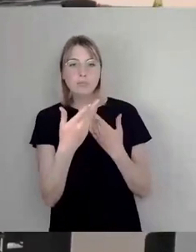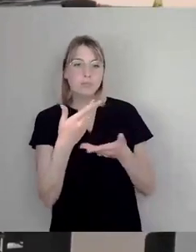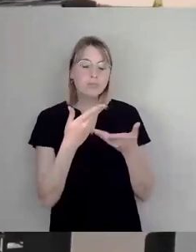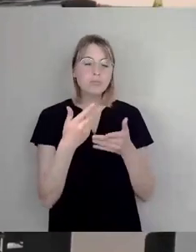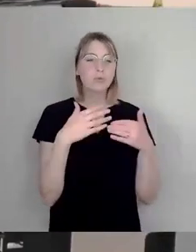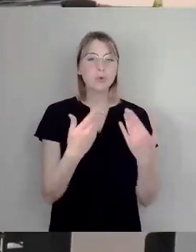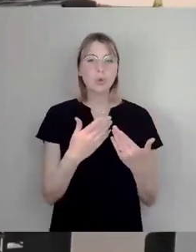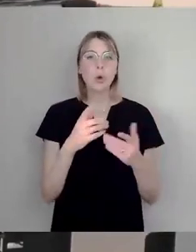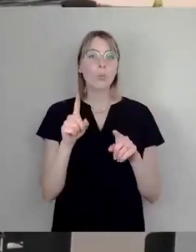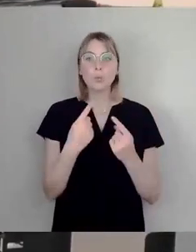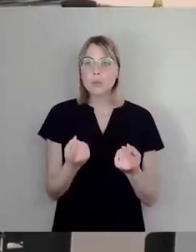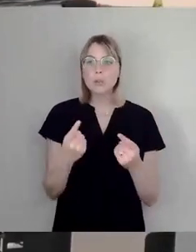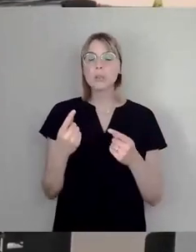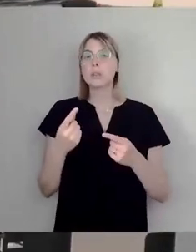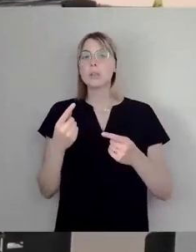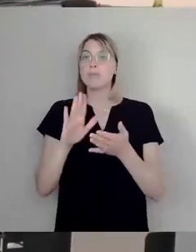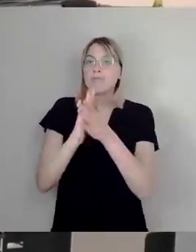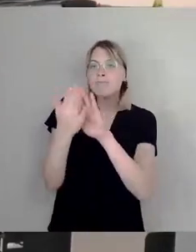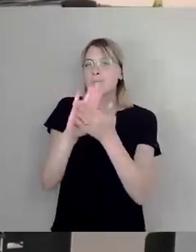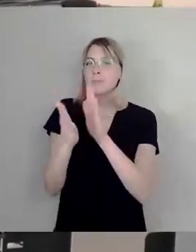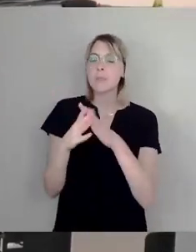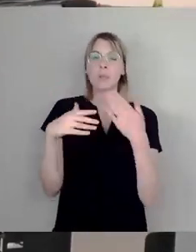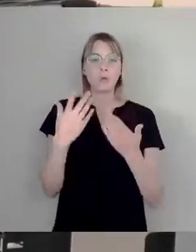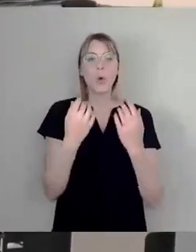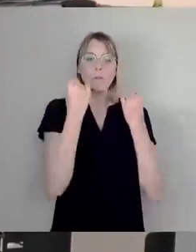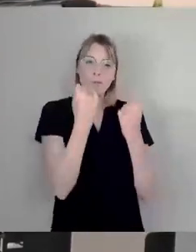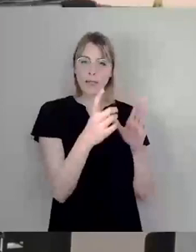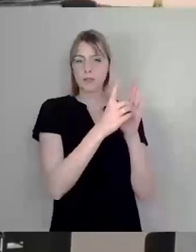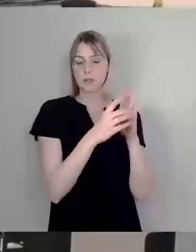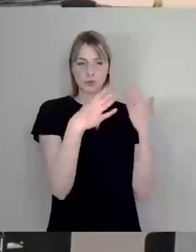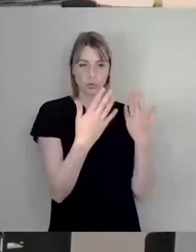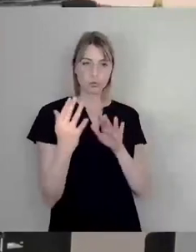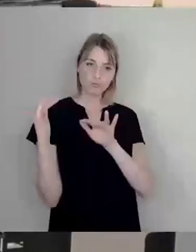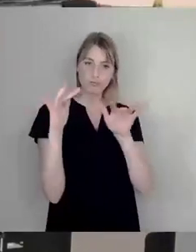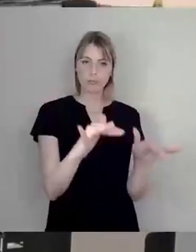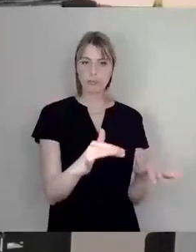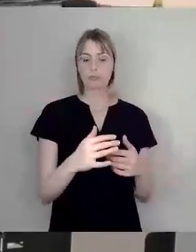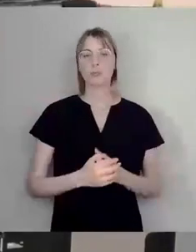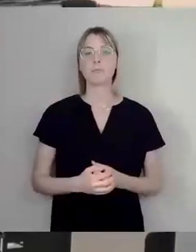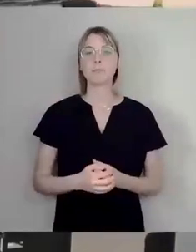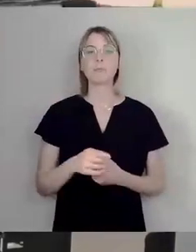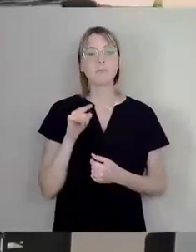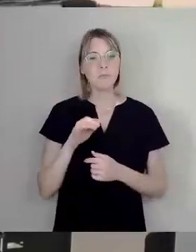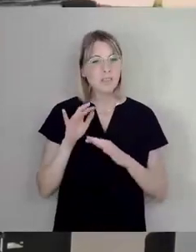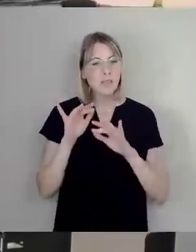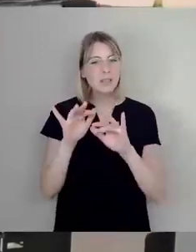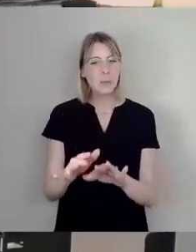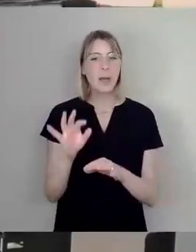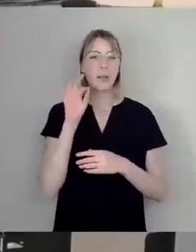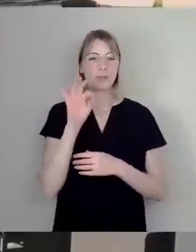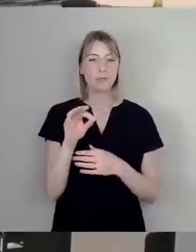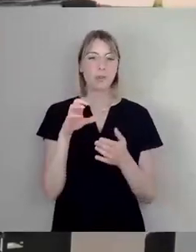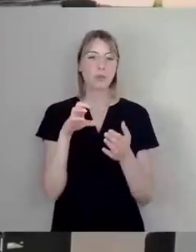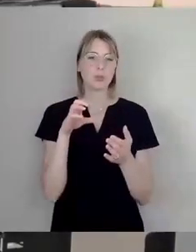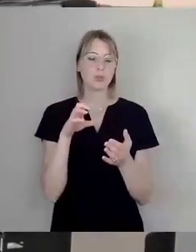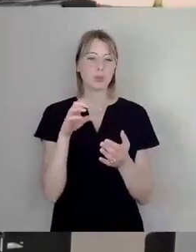groß verabreden. Und diese Wirksamkeit von Stadtteilfesten für die Stadt, also zum Beispiel, ich stehe ja